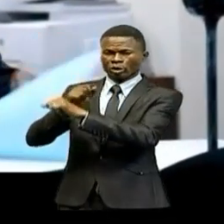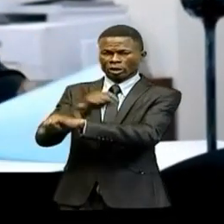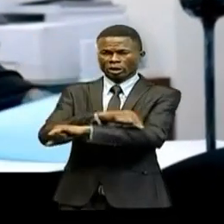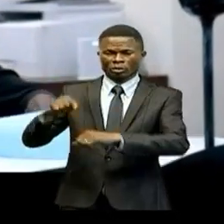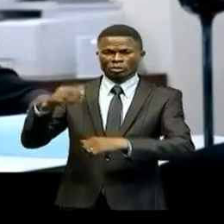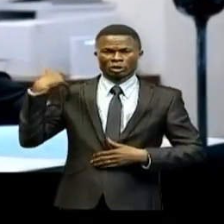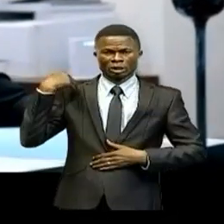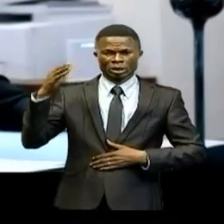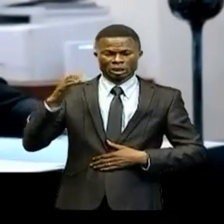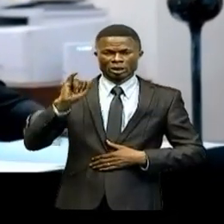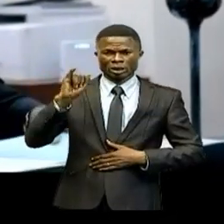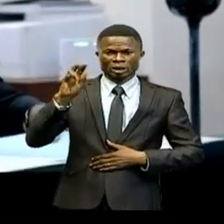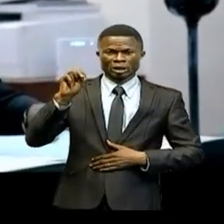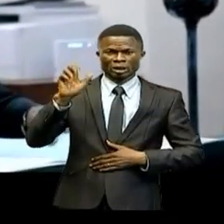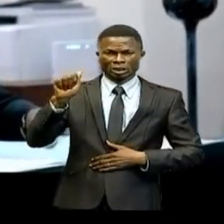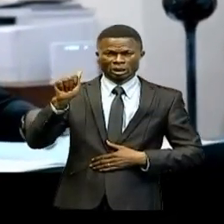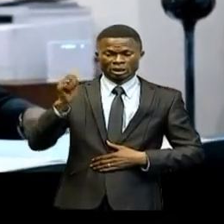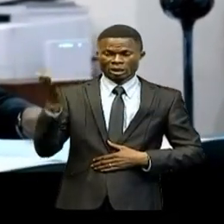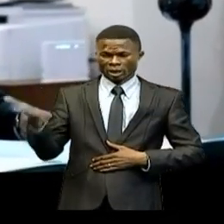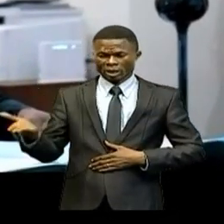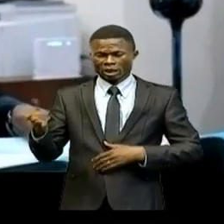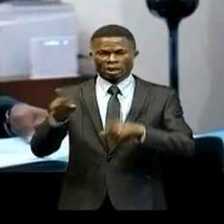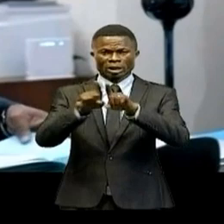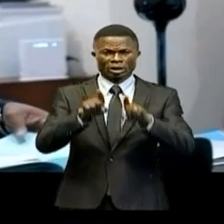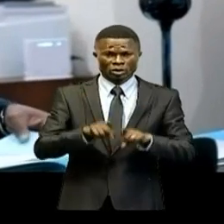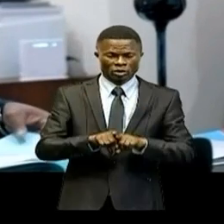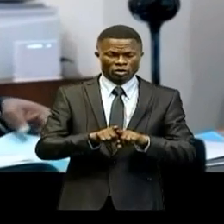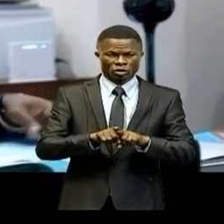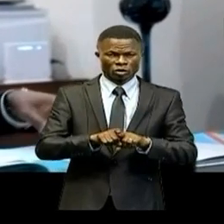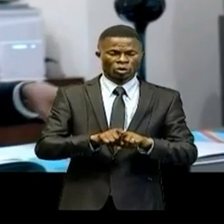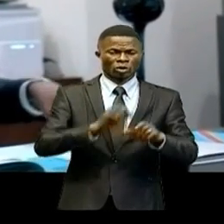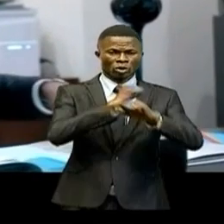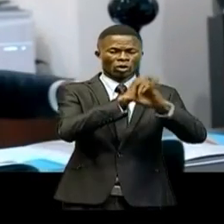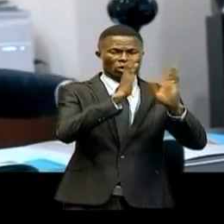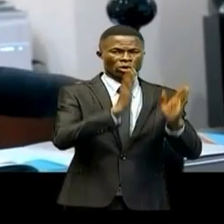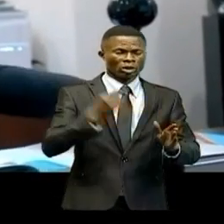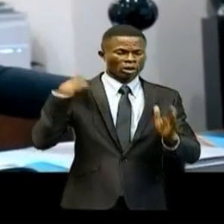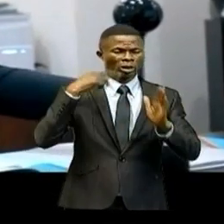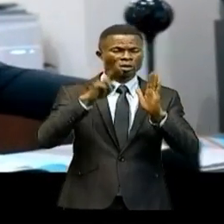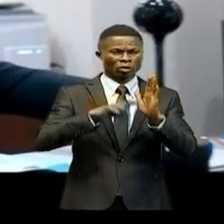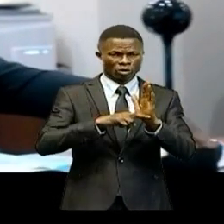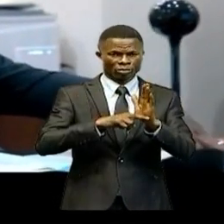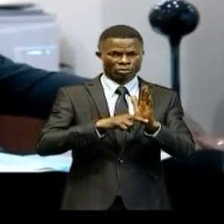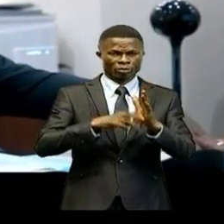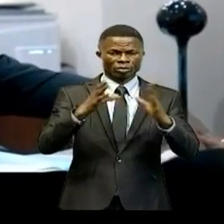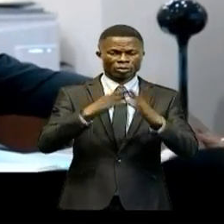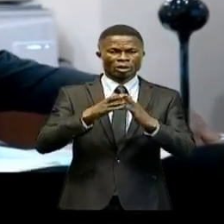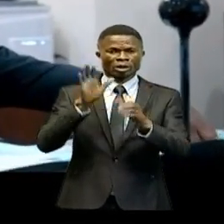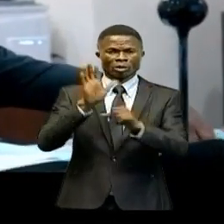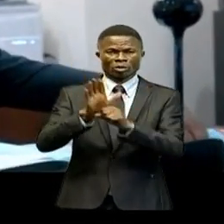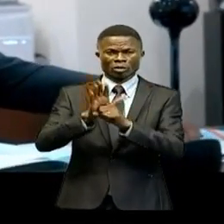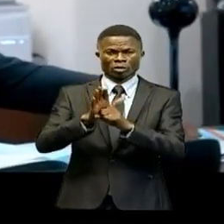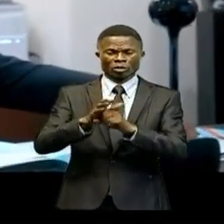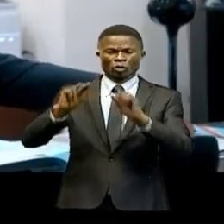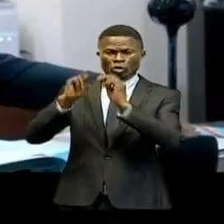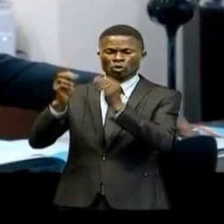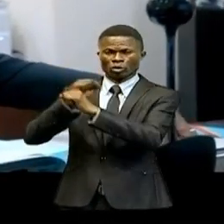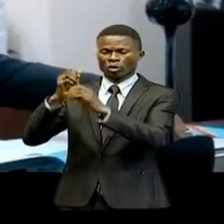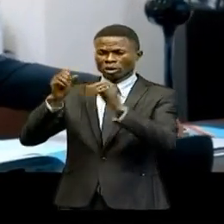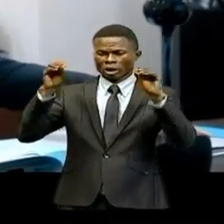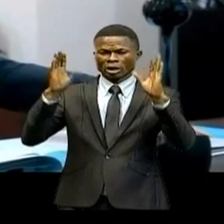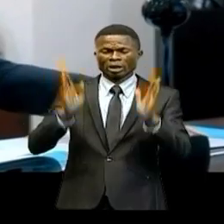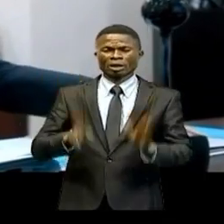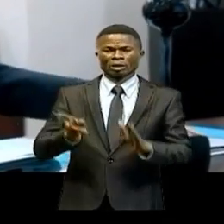publique, INAP, d'une part, et celui entre le gouvernement et les différents bancs syndicaux de l'enseignement